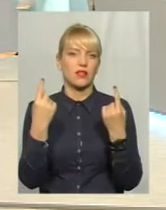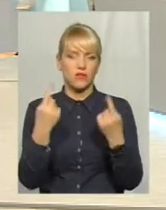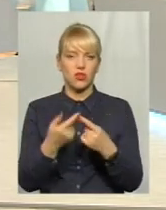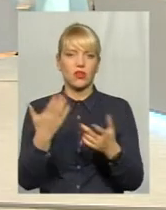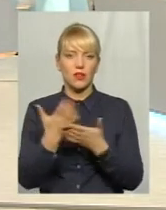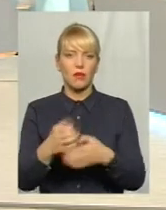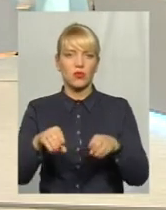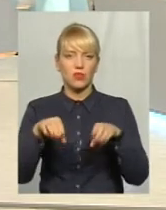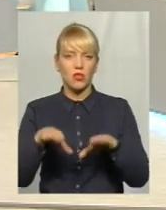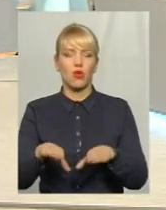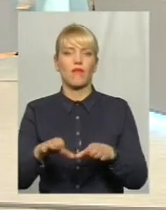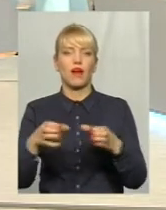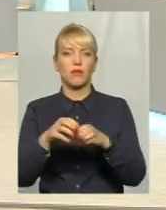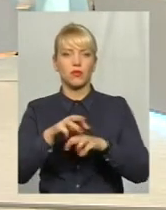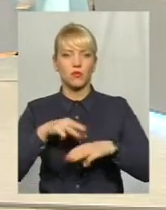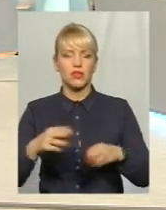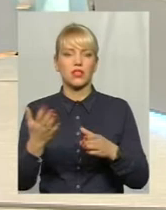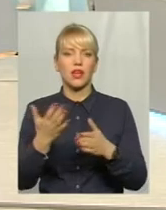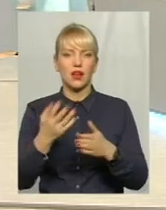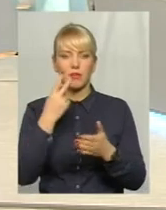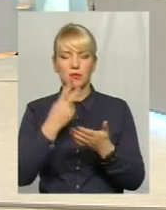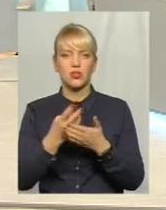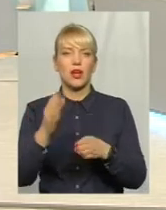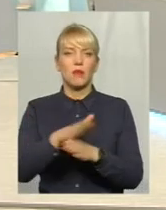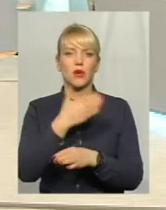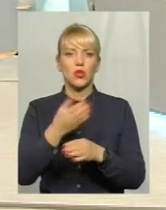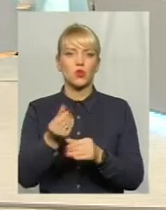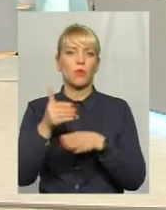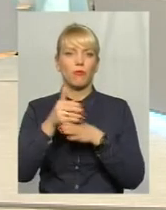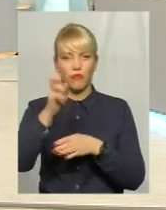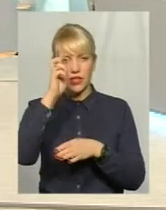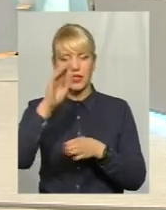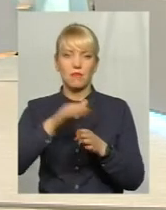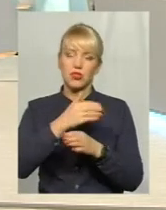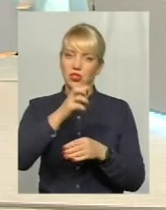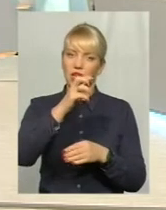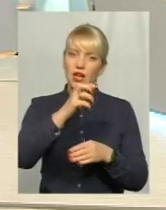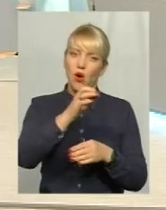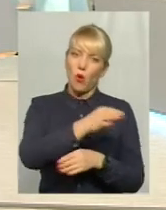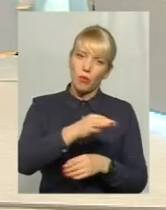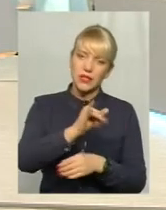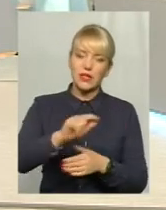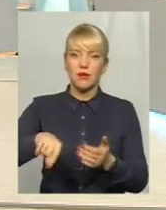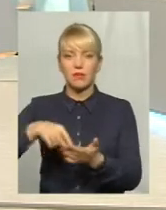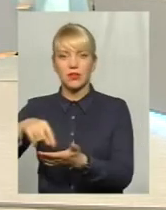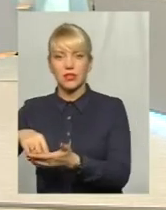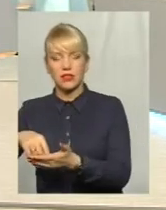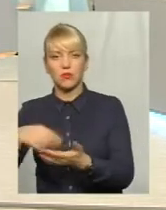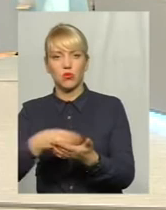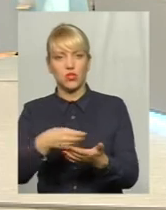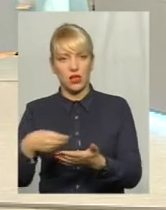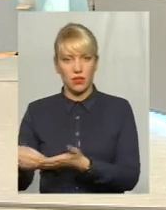України, яка передбачає перерозподіл державної субвенції між обласними і місцевими бюджетами.